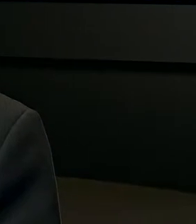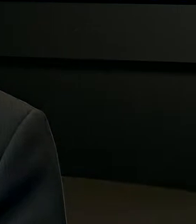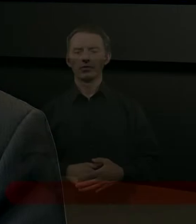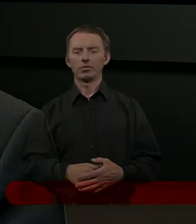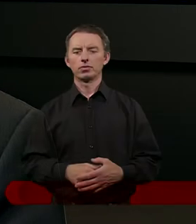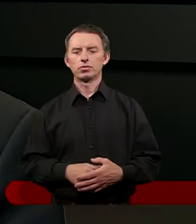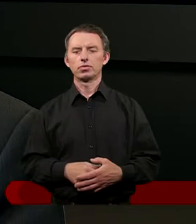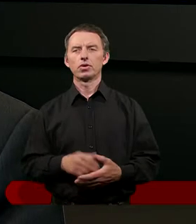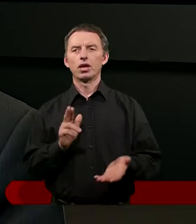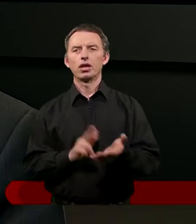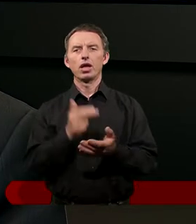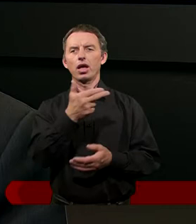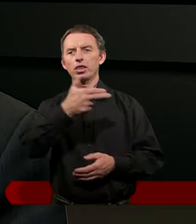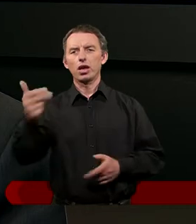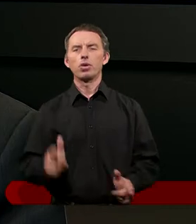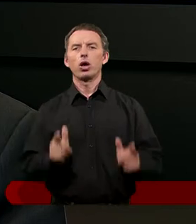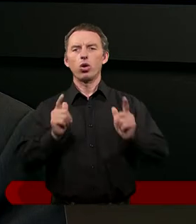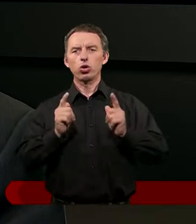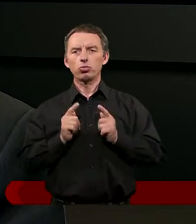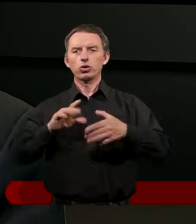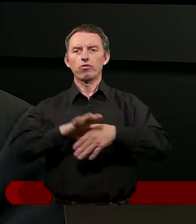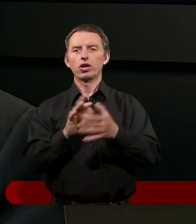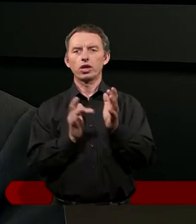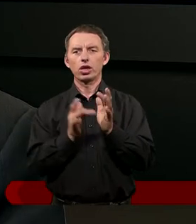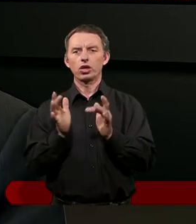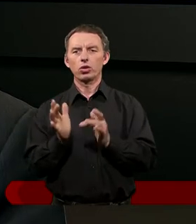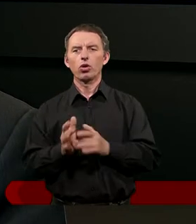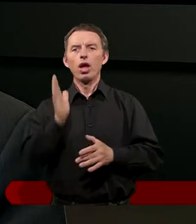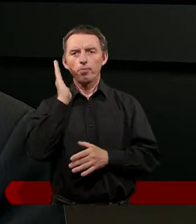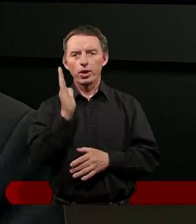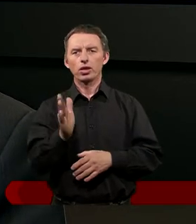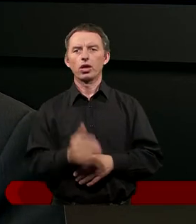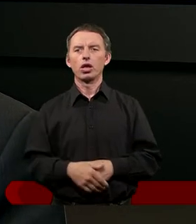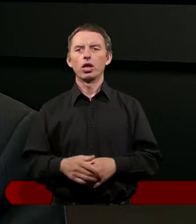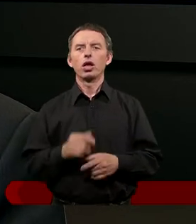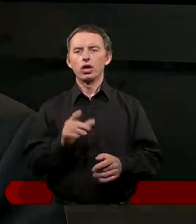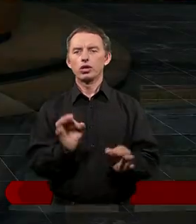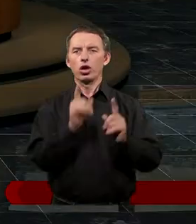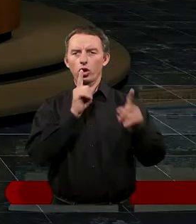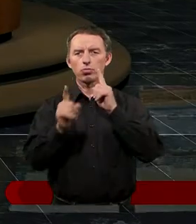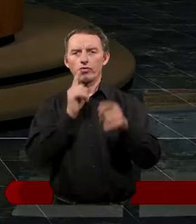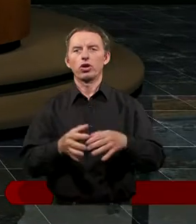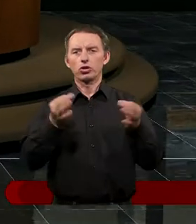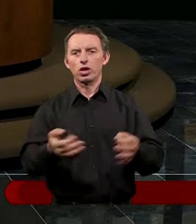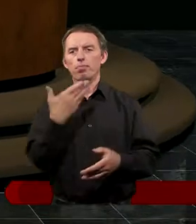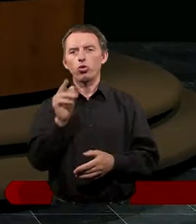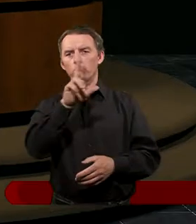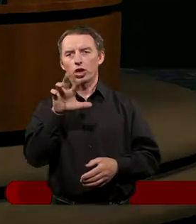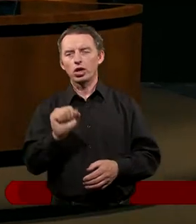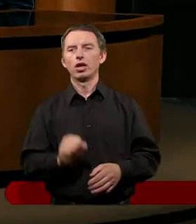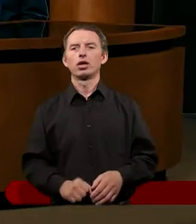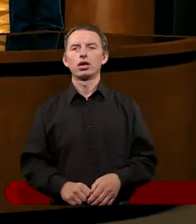Na temat Odpoczynku w Chrystusie będą rozmawiać dzisiaj Małgorzata,